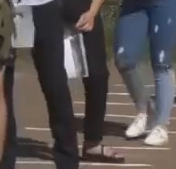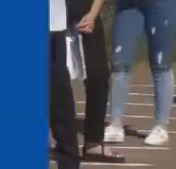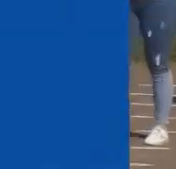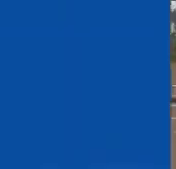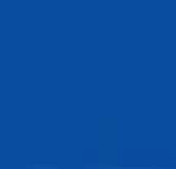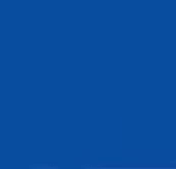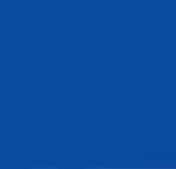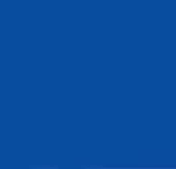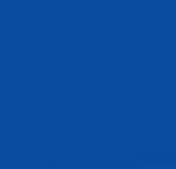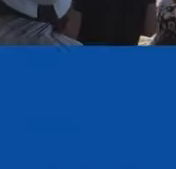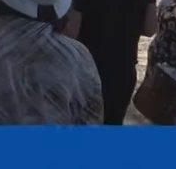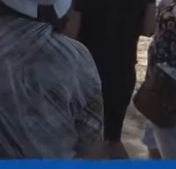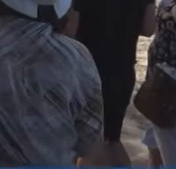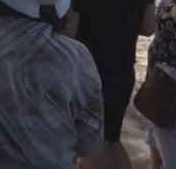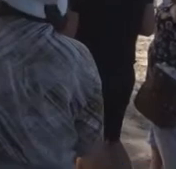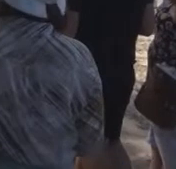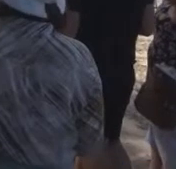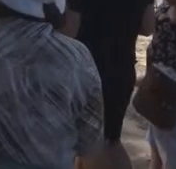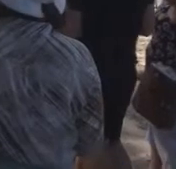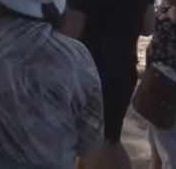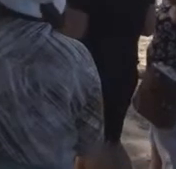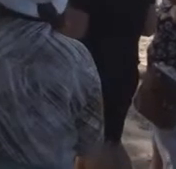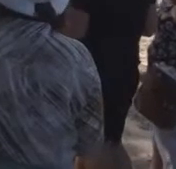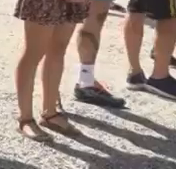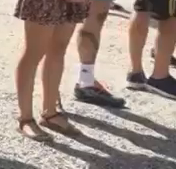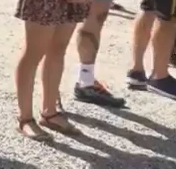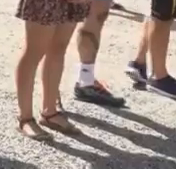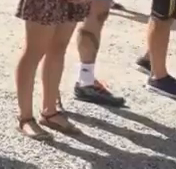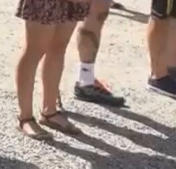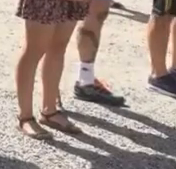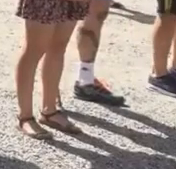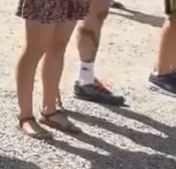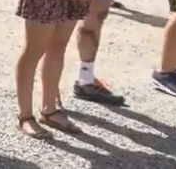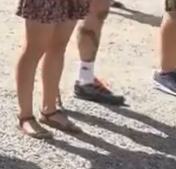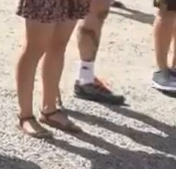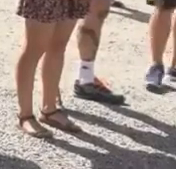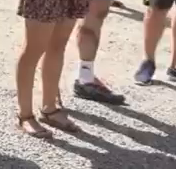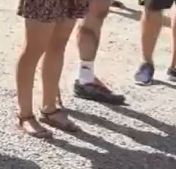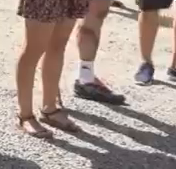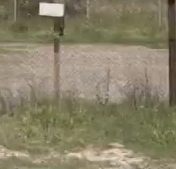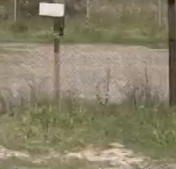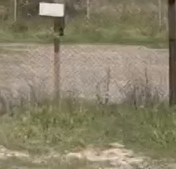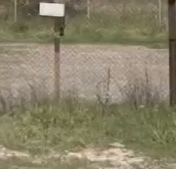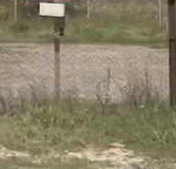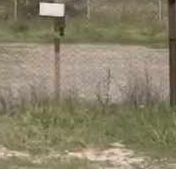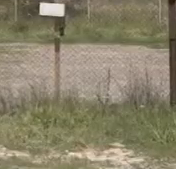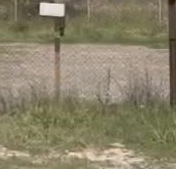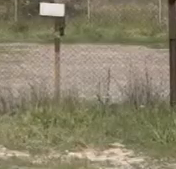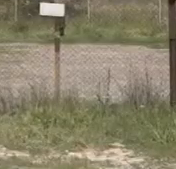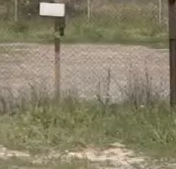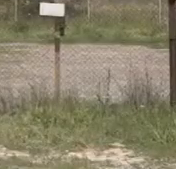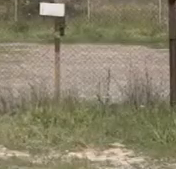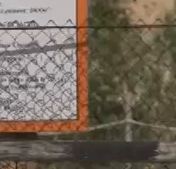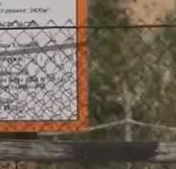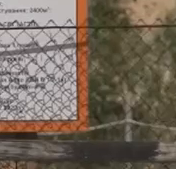тестування. Музика Близько сотні жителів мікрорайону Масани у Чернігові вийшли на акцію протесту до колишньої автостоянки.